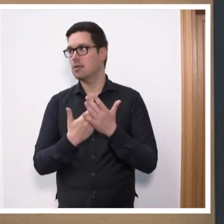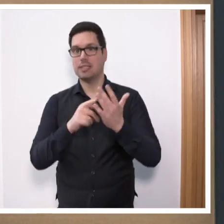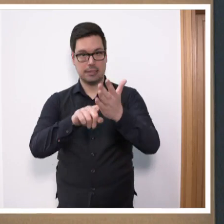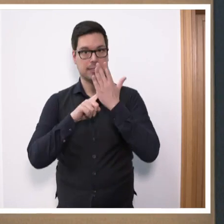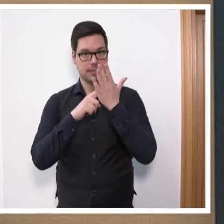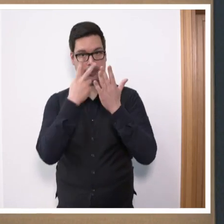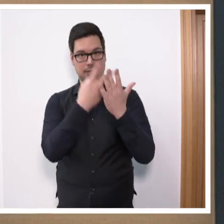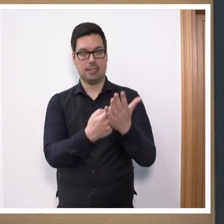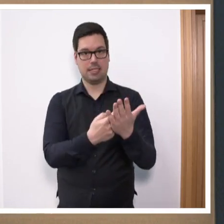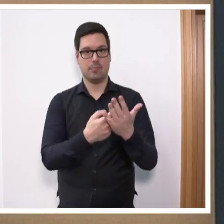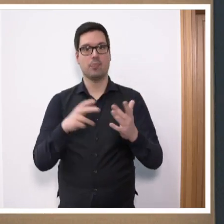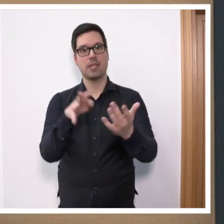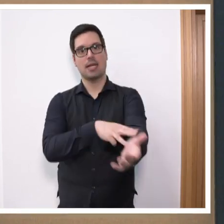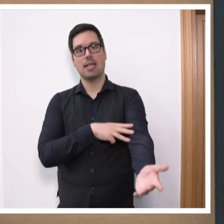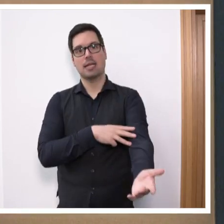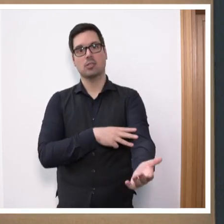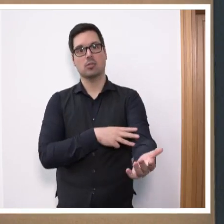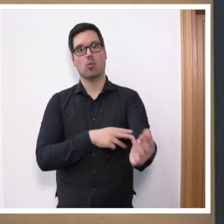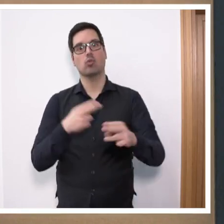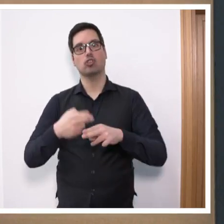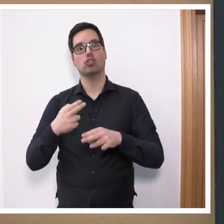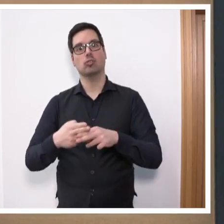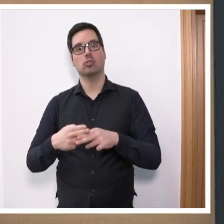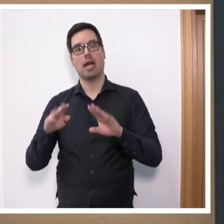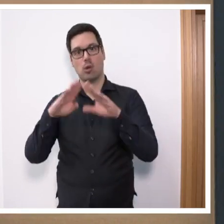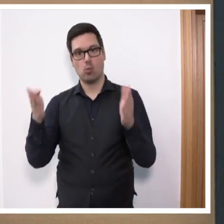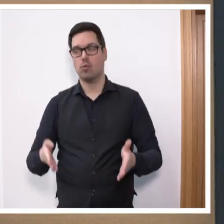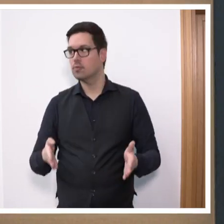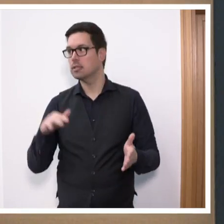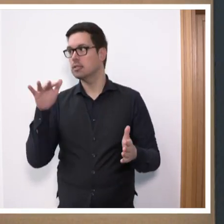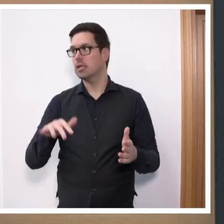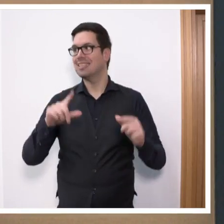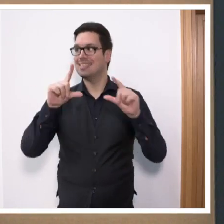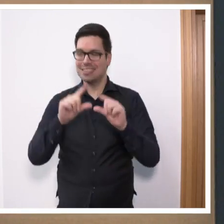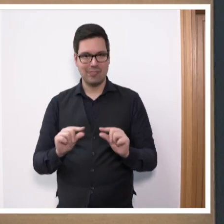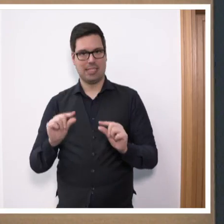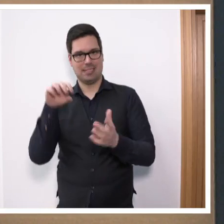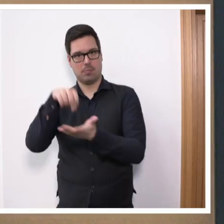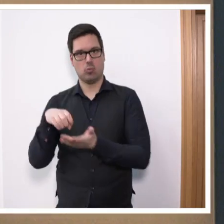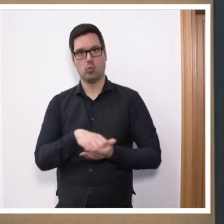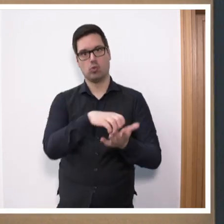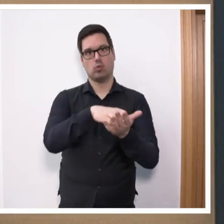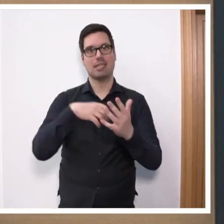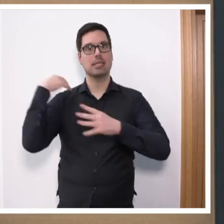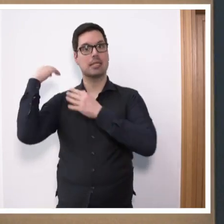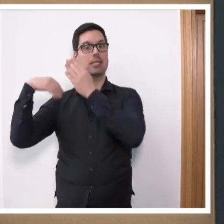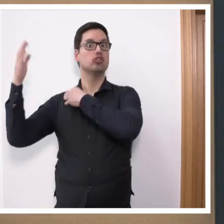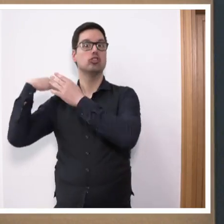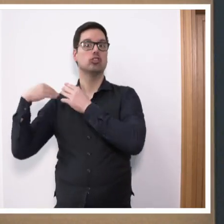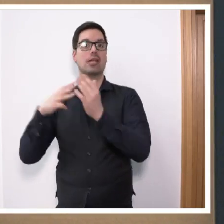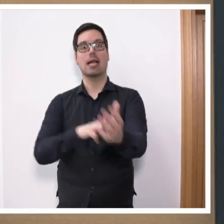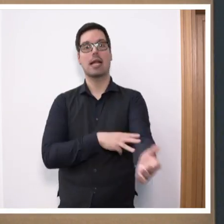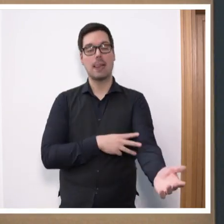allem im Bereich der Elektrostahlöfen es einen historischen Rückgang gibt. Wir haben die niedrigste Produktion in der Geschichte im Bereich der Elektro und